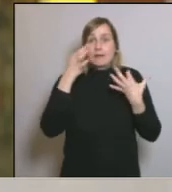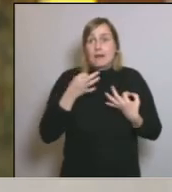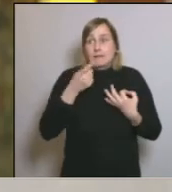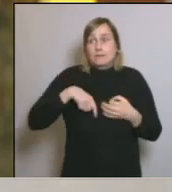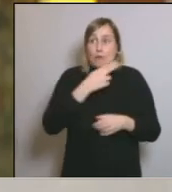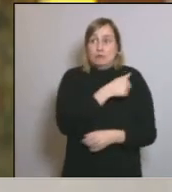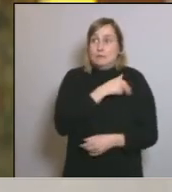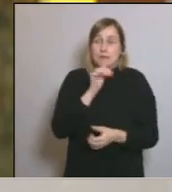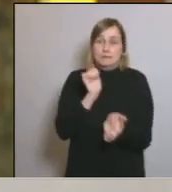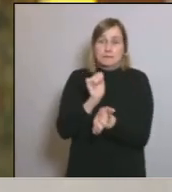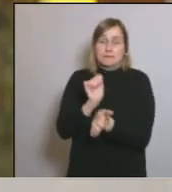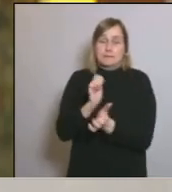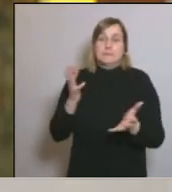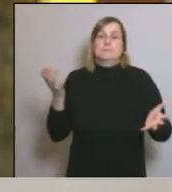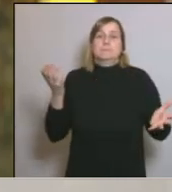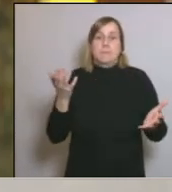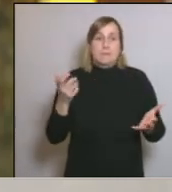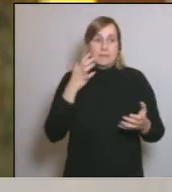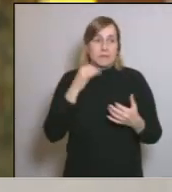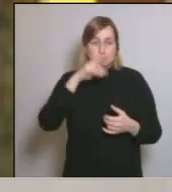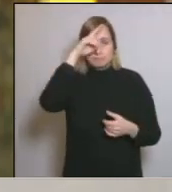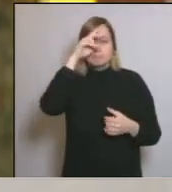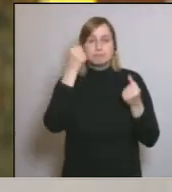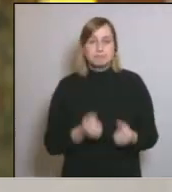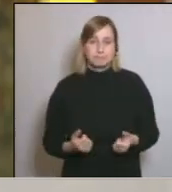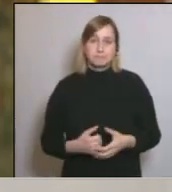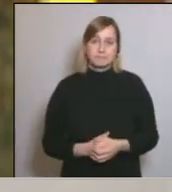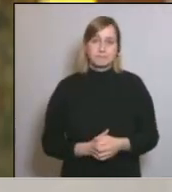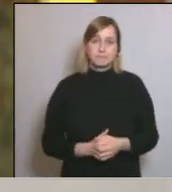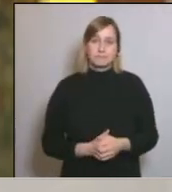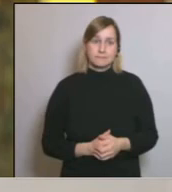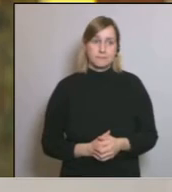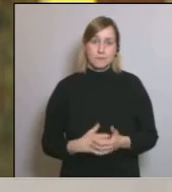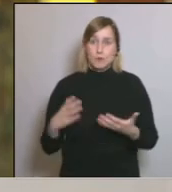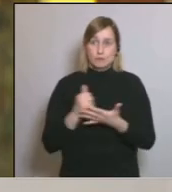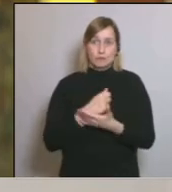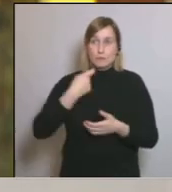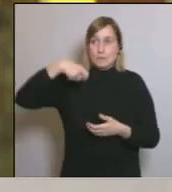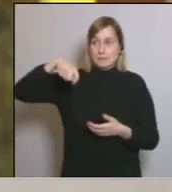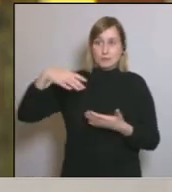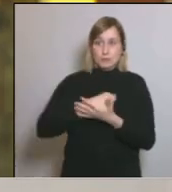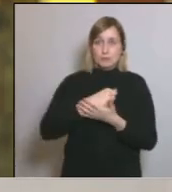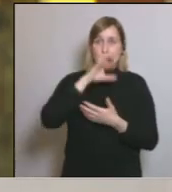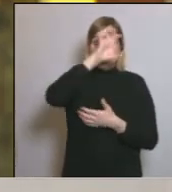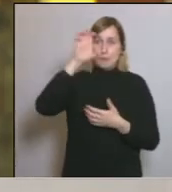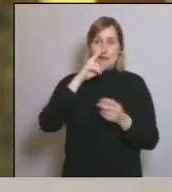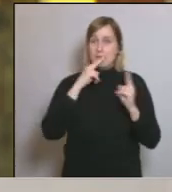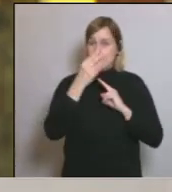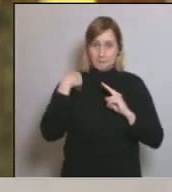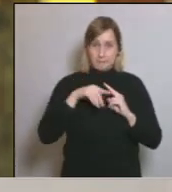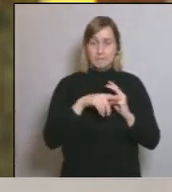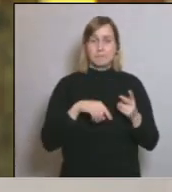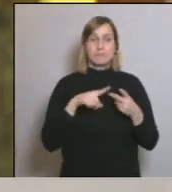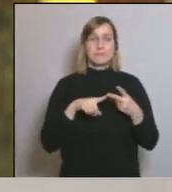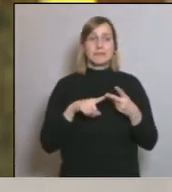hospitals catalans i, per tant, estem molt, molt, molt preocupats. Això ho ha expressat tots els presidents i presidentes de les comunitats autònomes. Respecte a